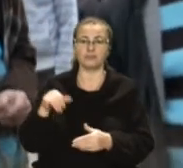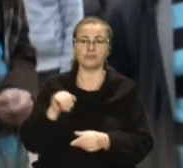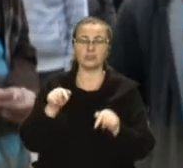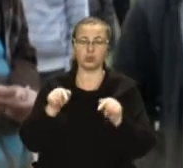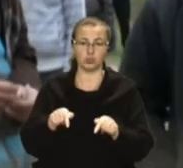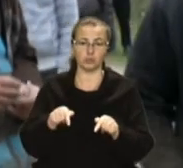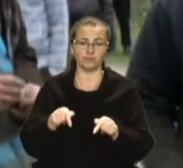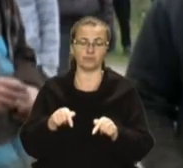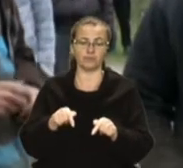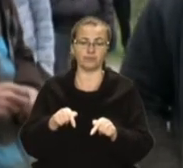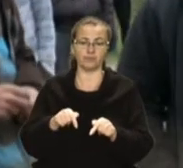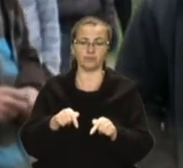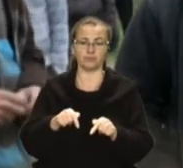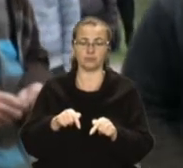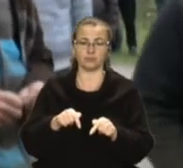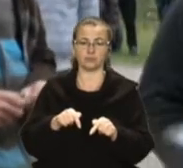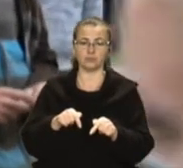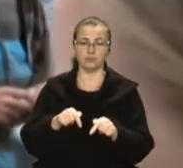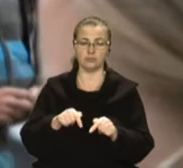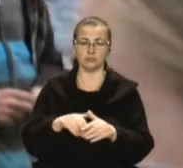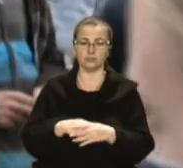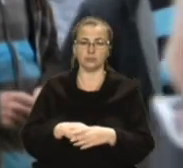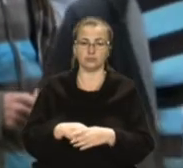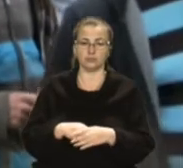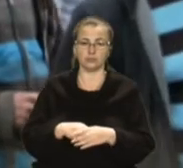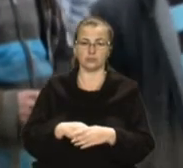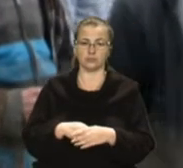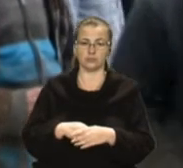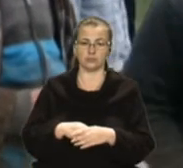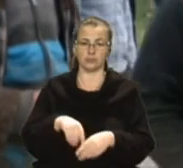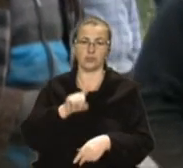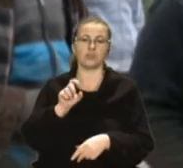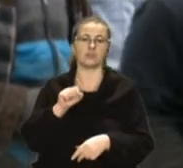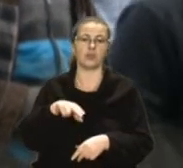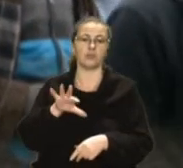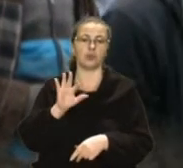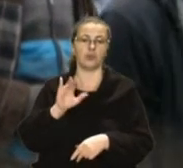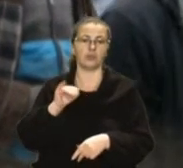заповідник.